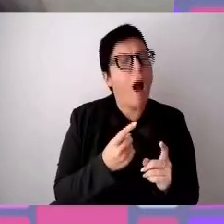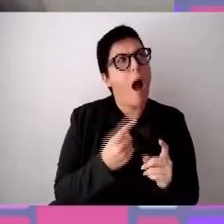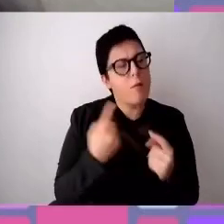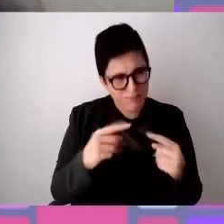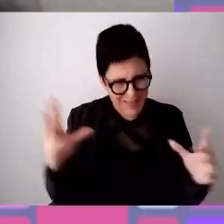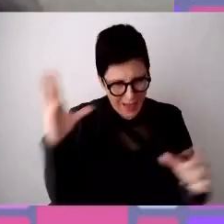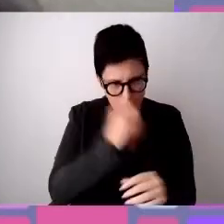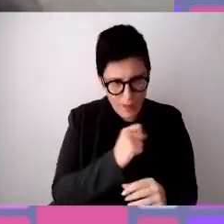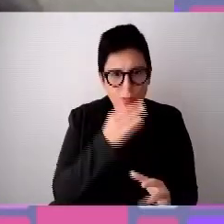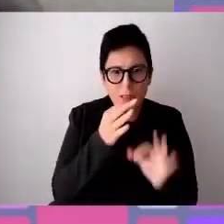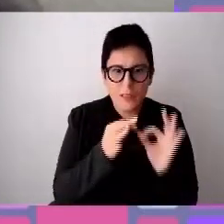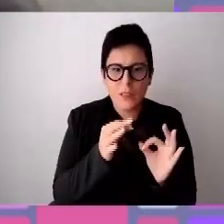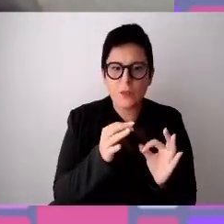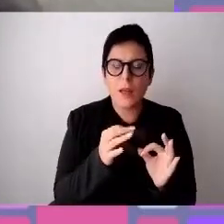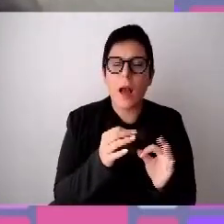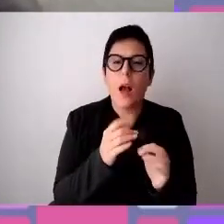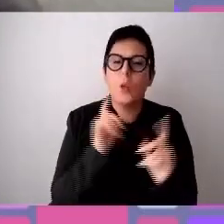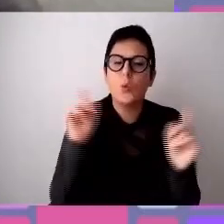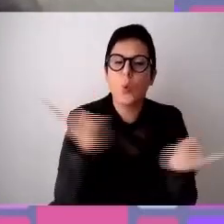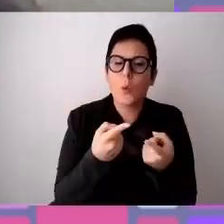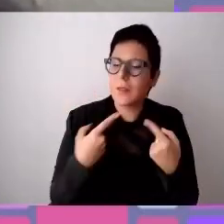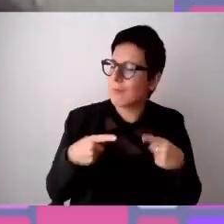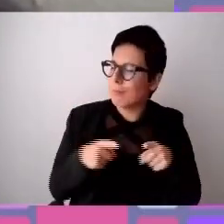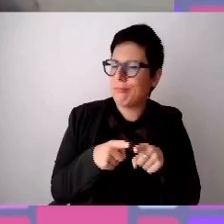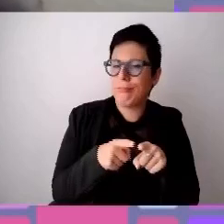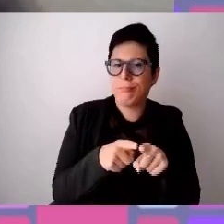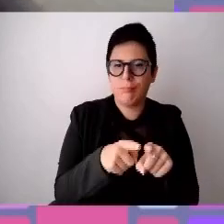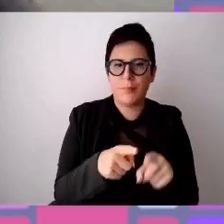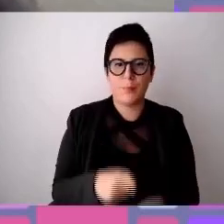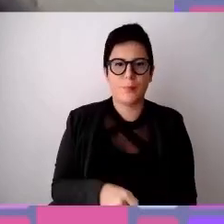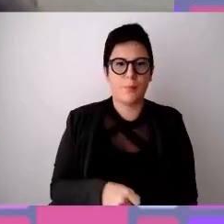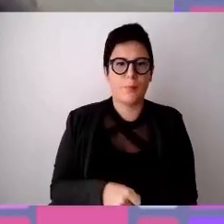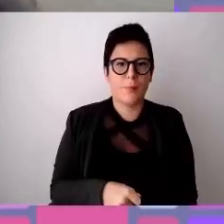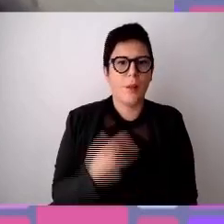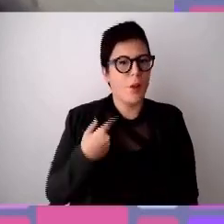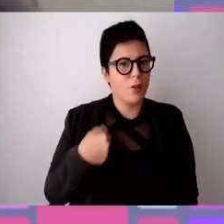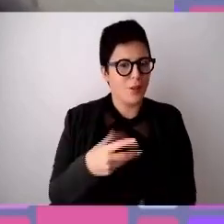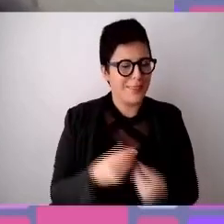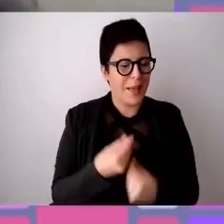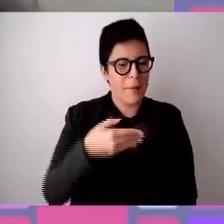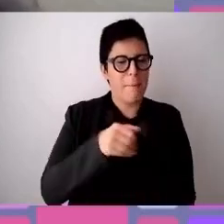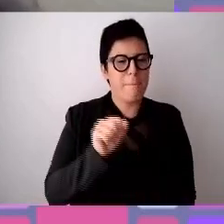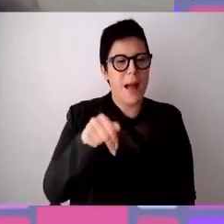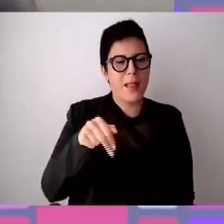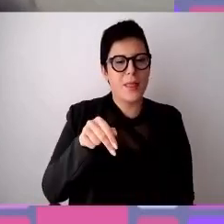Manpower stiamo realizzando un percorso di cui sono molto orgogliosa, perché